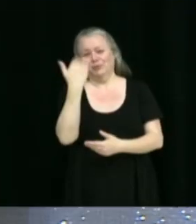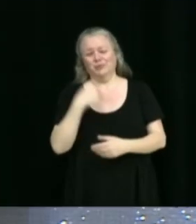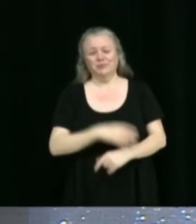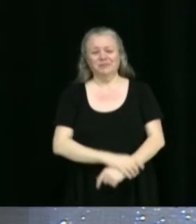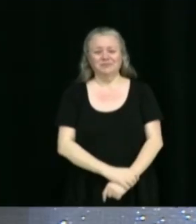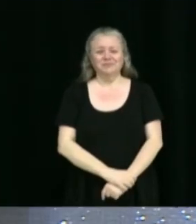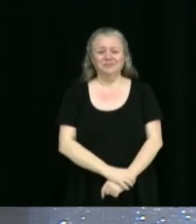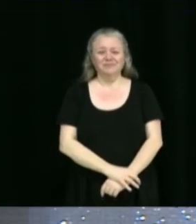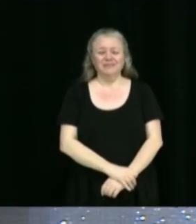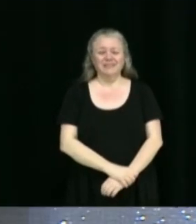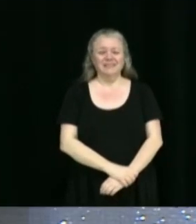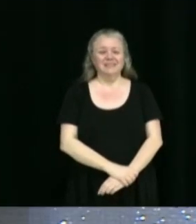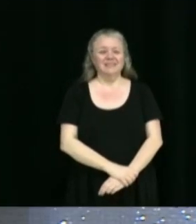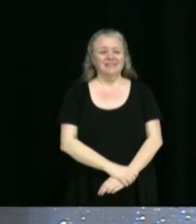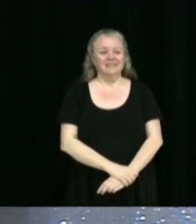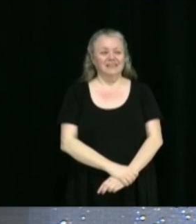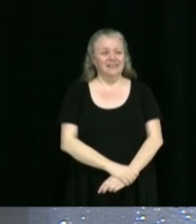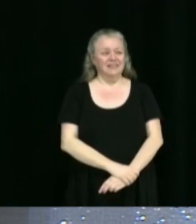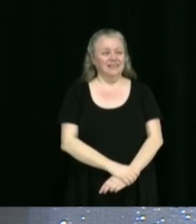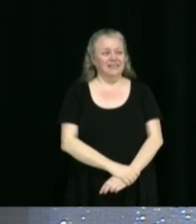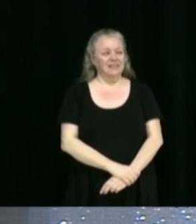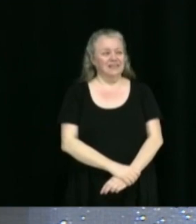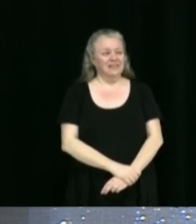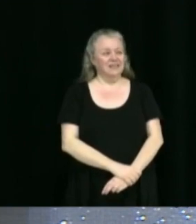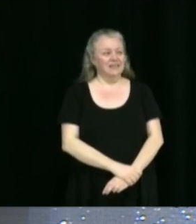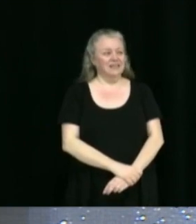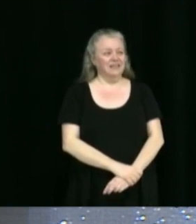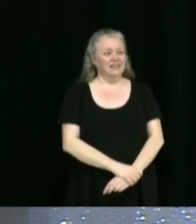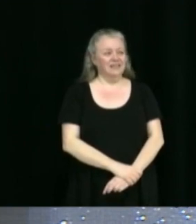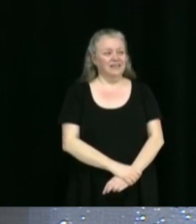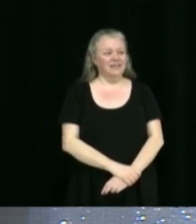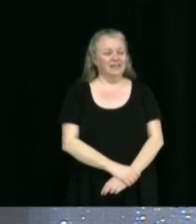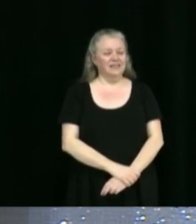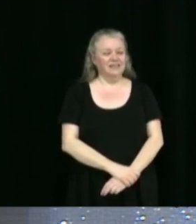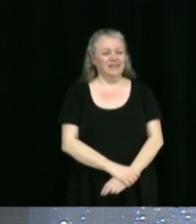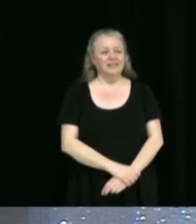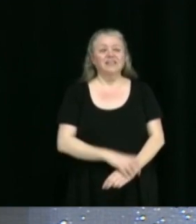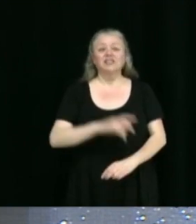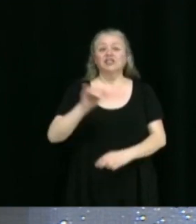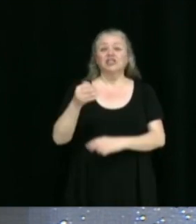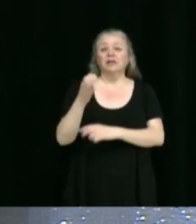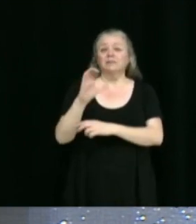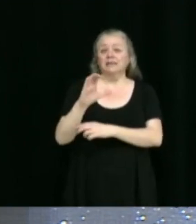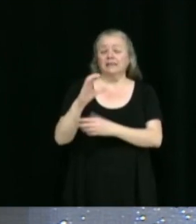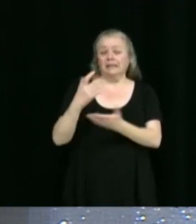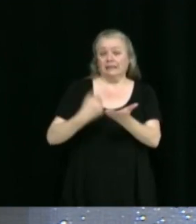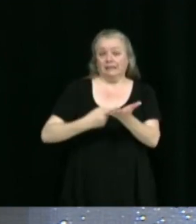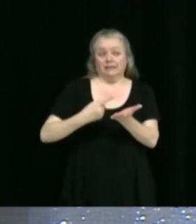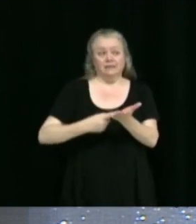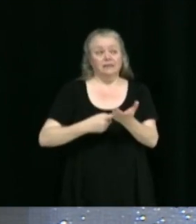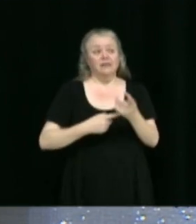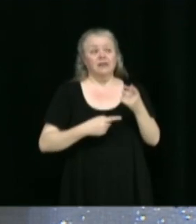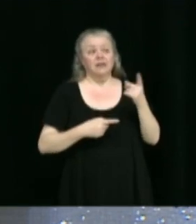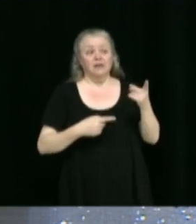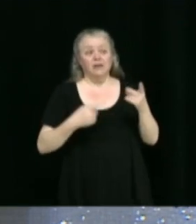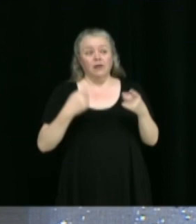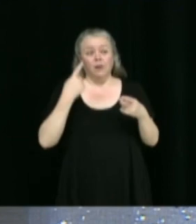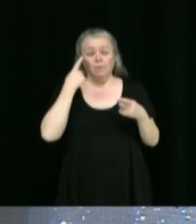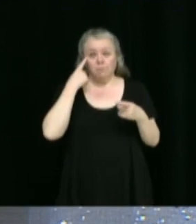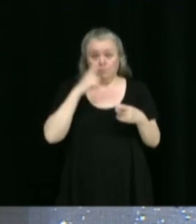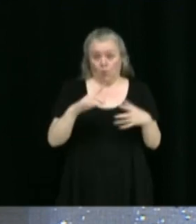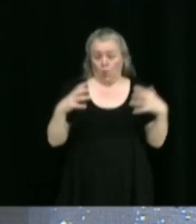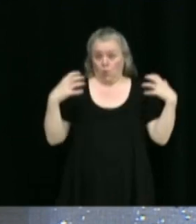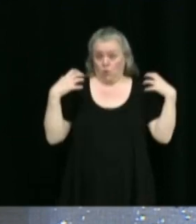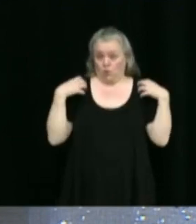Super. Est-ce qu'il y avait d'autres interventions? James Casey. Ben, au nom du conseil, je me